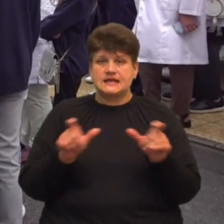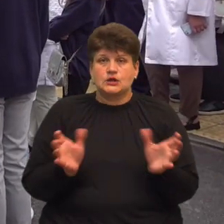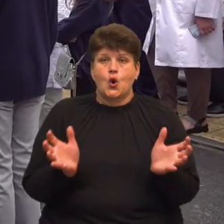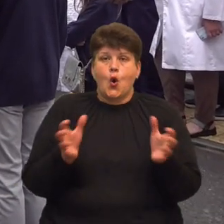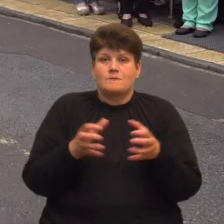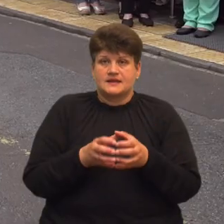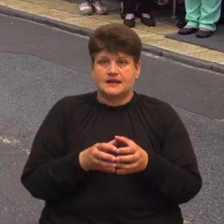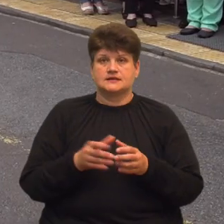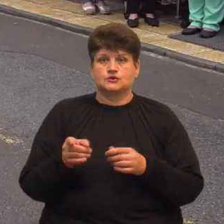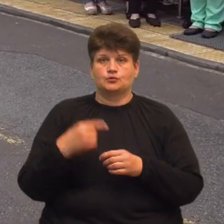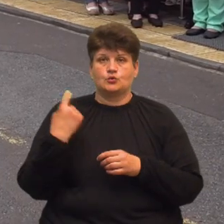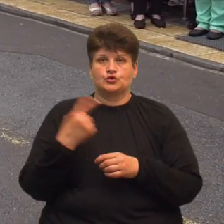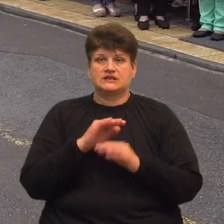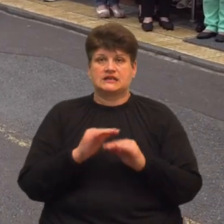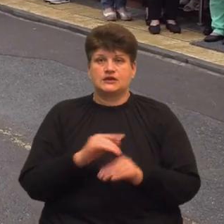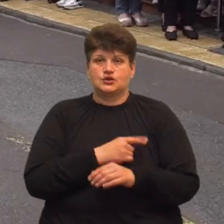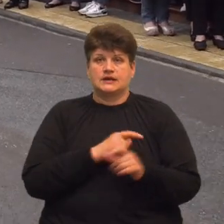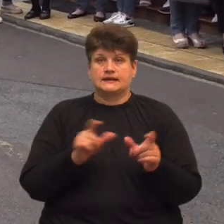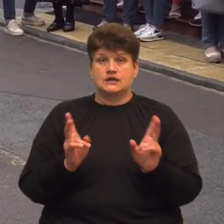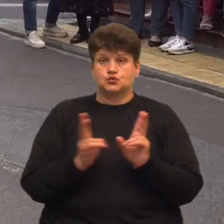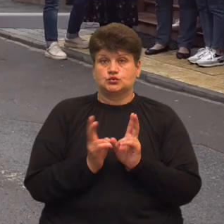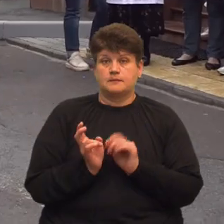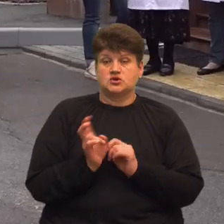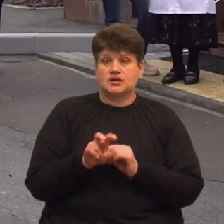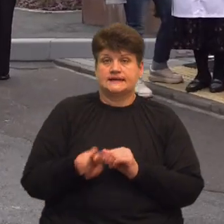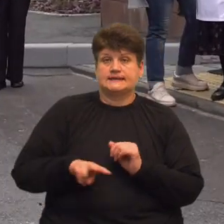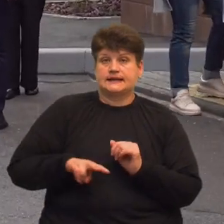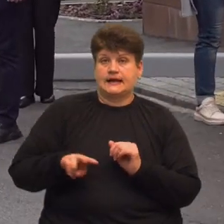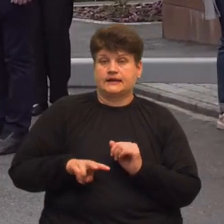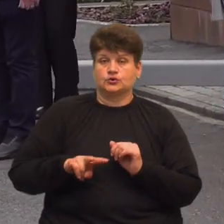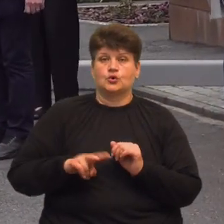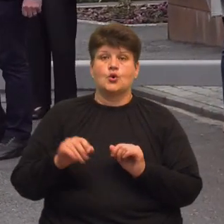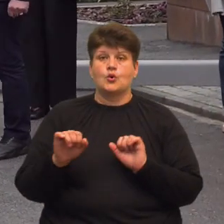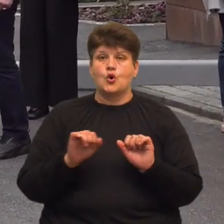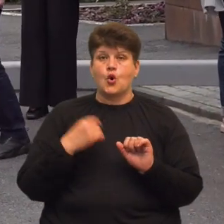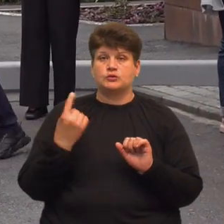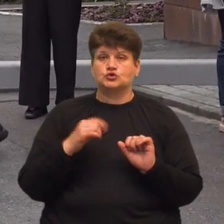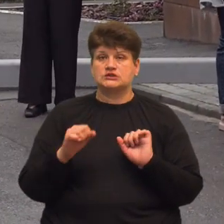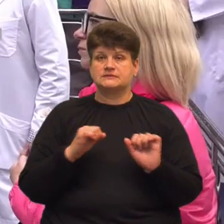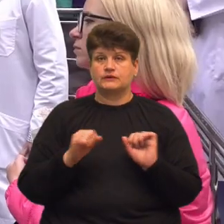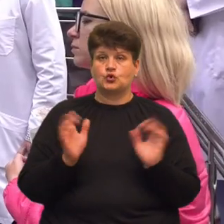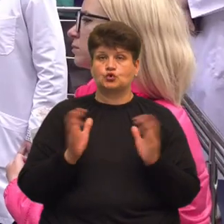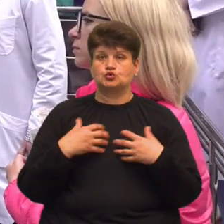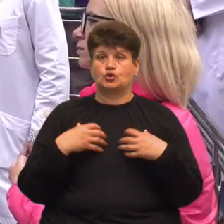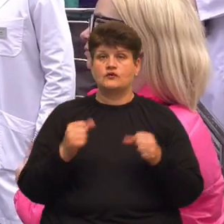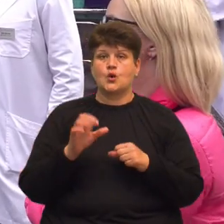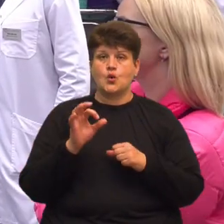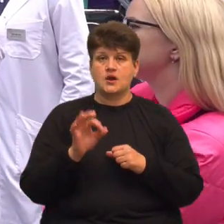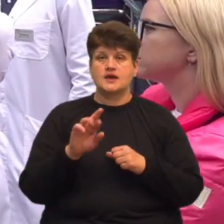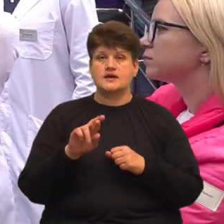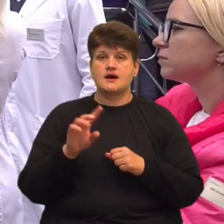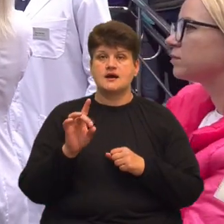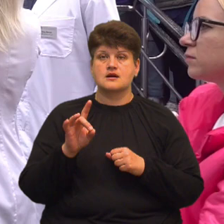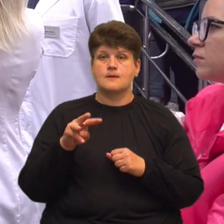дитячою лікарнею. На зустріч з працівниками прийшла директорка обласного департаменту охорони здоров'я Ольга Єрмоленко. Вона розповіла, що